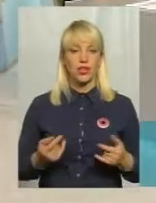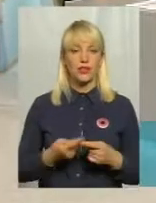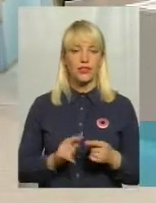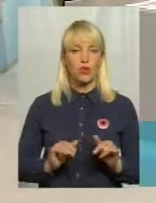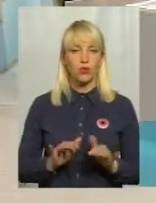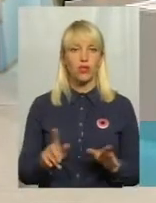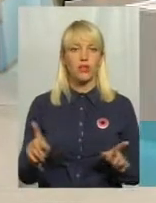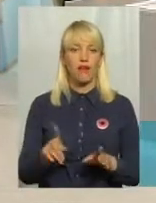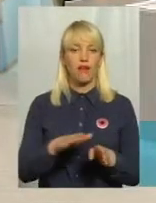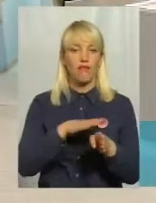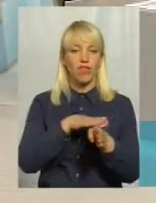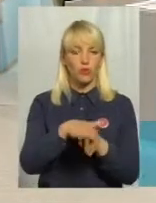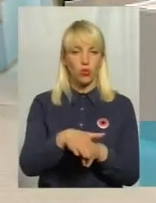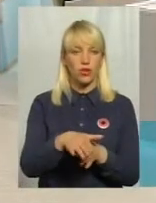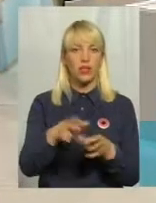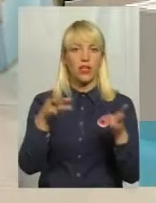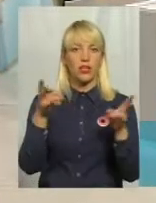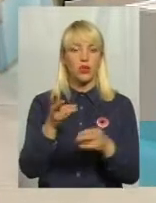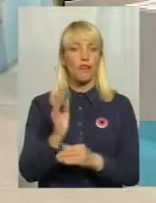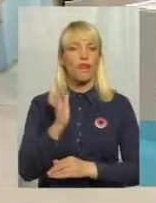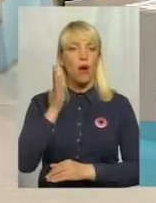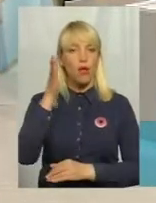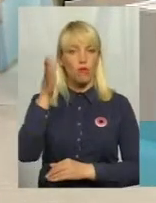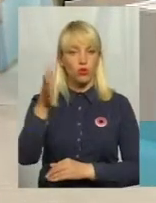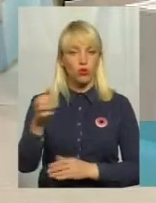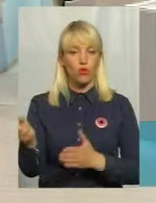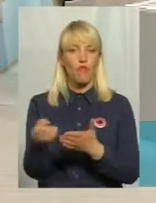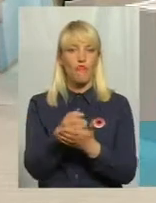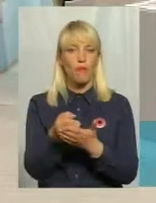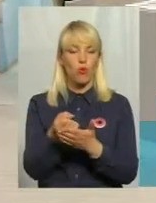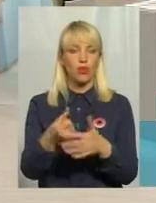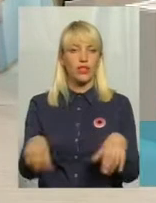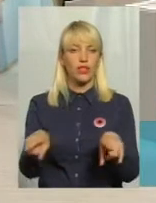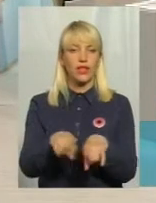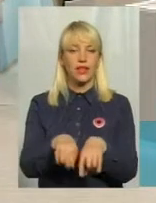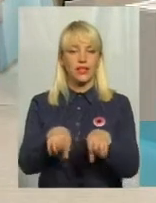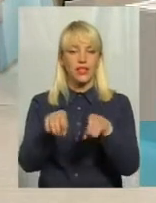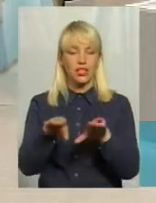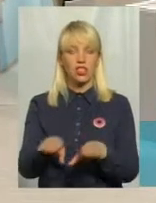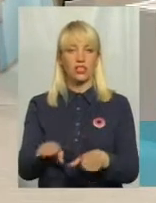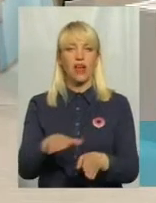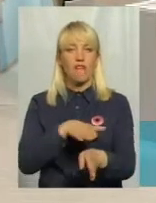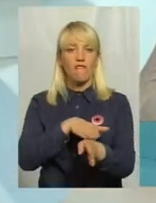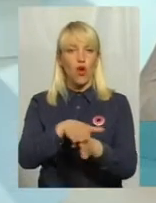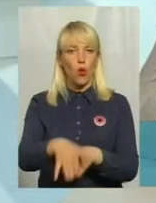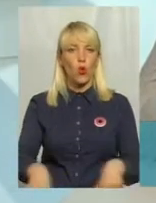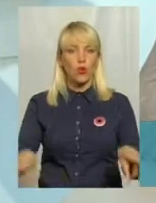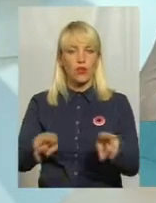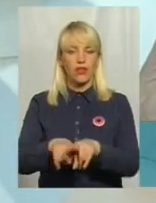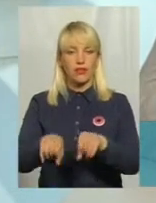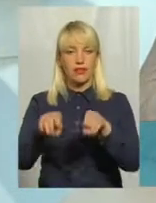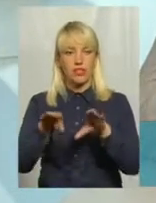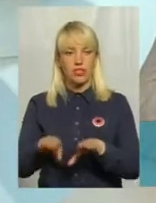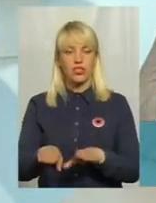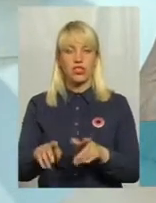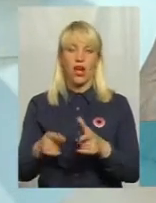відбулася, і необхідно в майбутньому виборювати такі рішення, виконувати такі рішення, які би а, або не